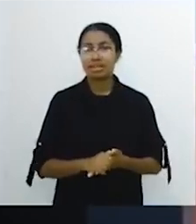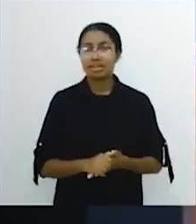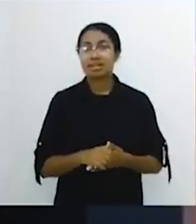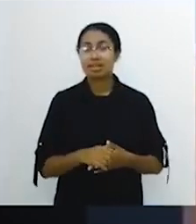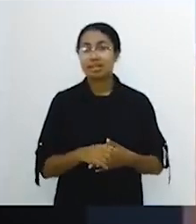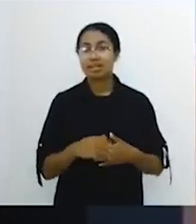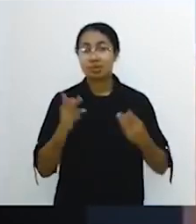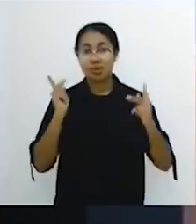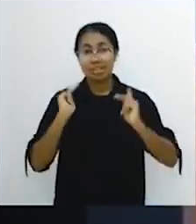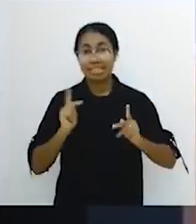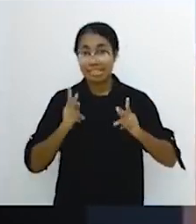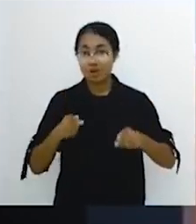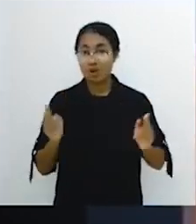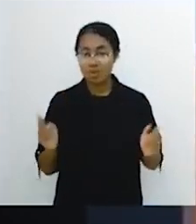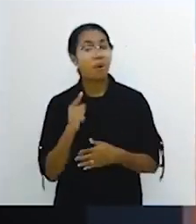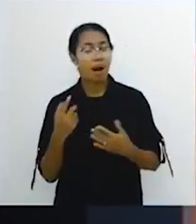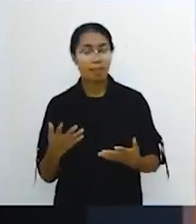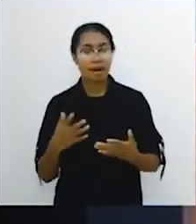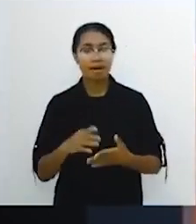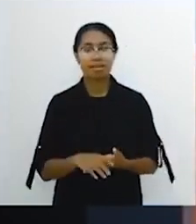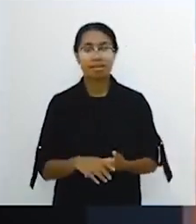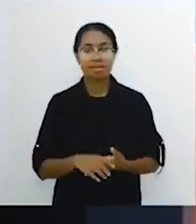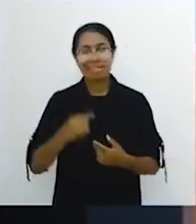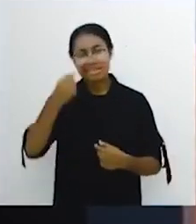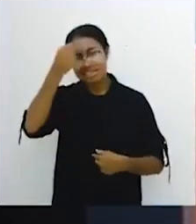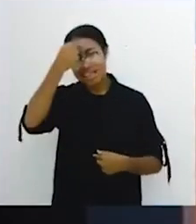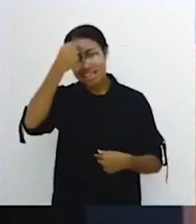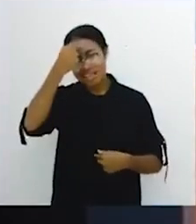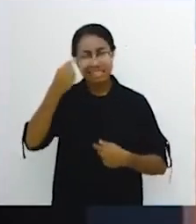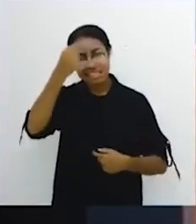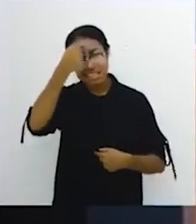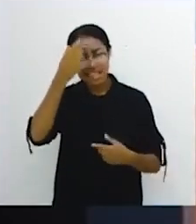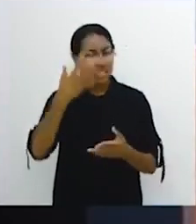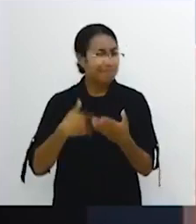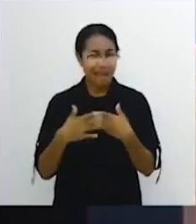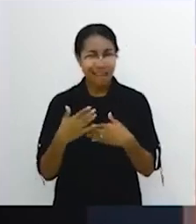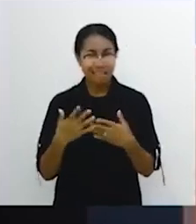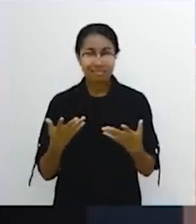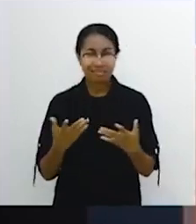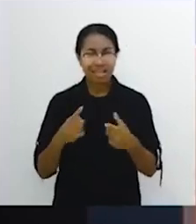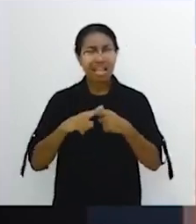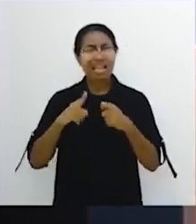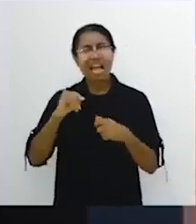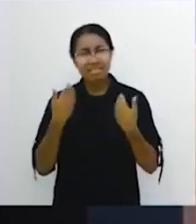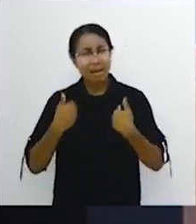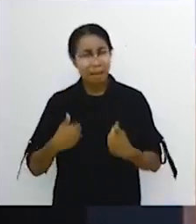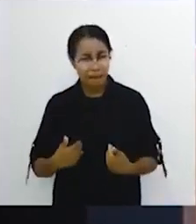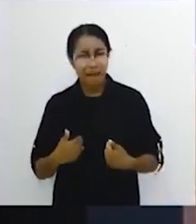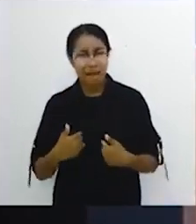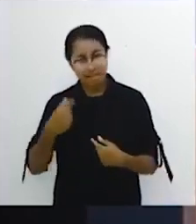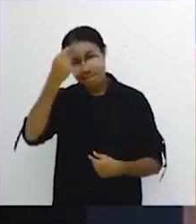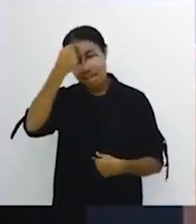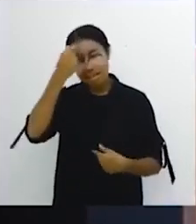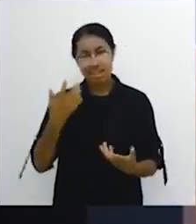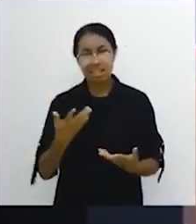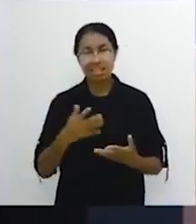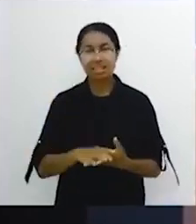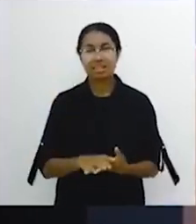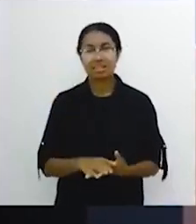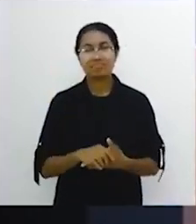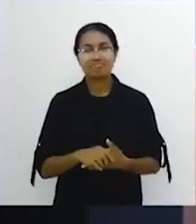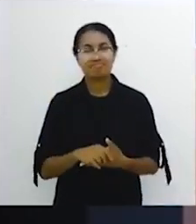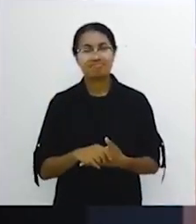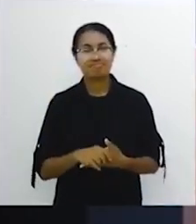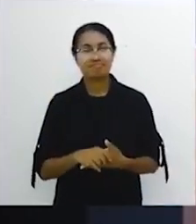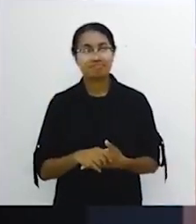dalam keadaan normal. Dia mulai merasakan bahwa sakit pinggangnya kembali. Kakinya kembali lemah. Urat-uratnya kembali